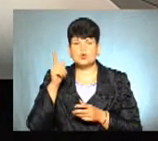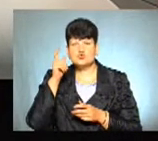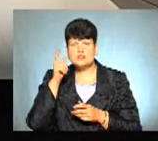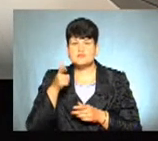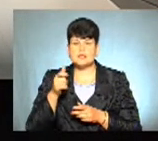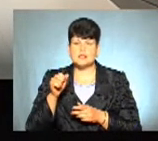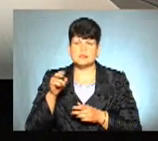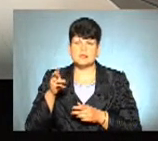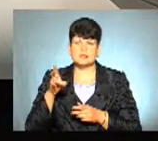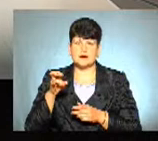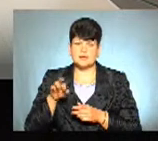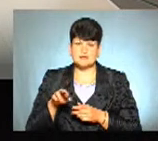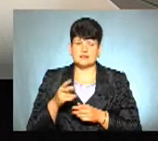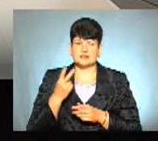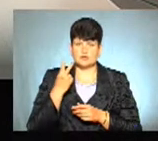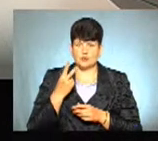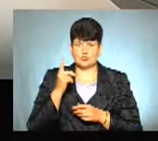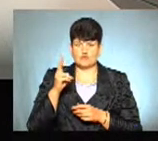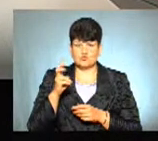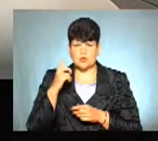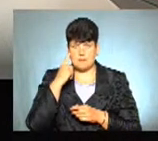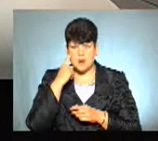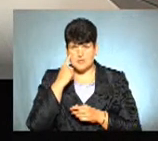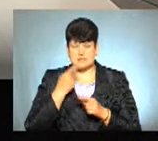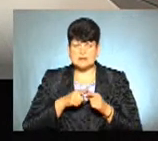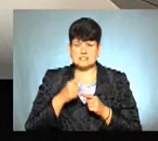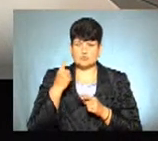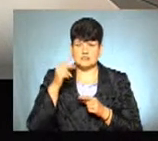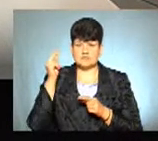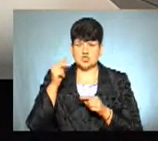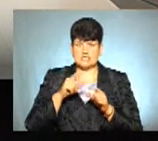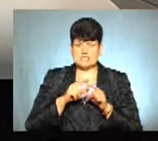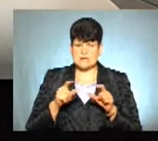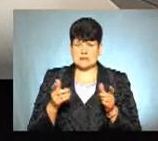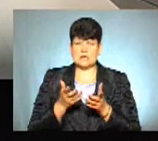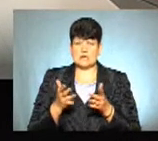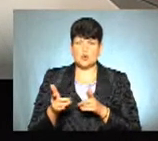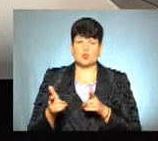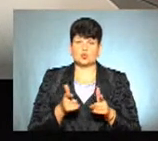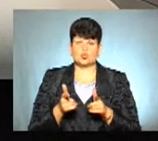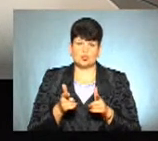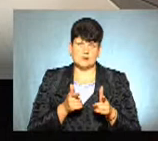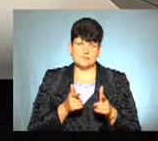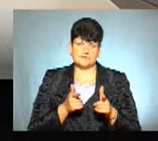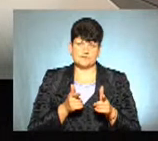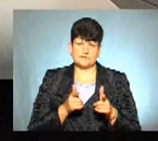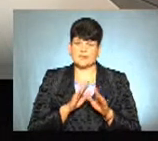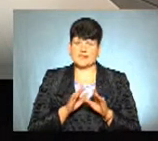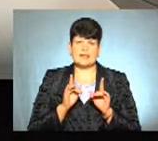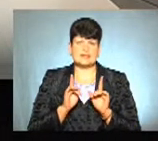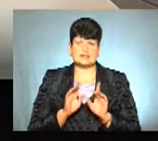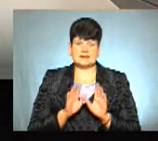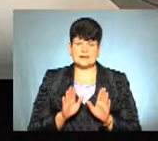гімназії, двох 200 балників. Це один із навчальних закладів, який готує не тільки